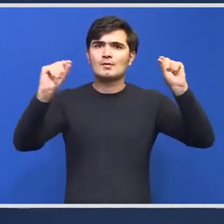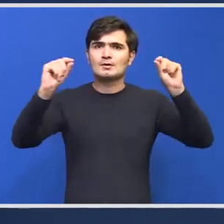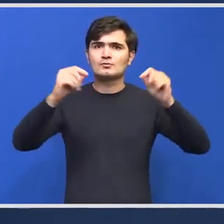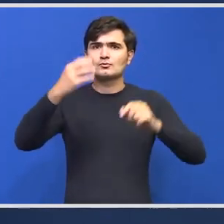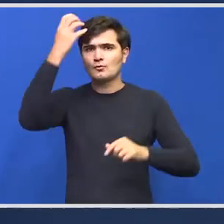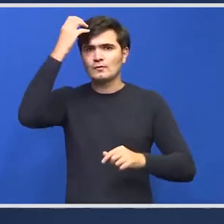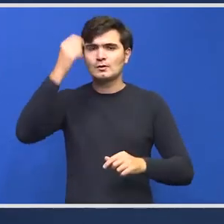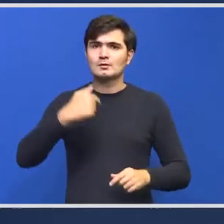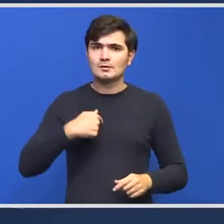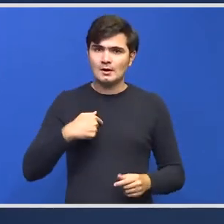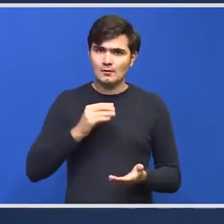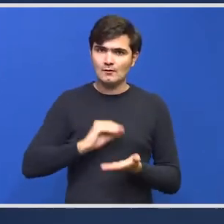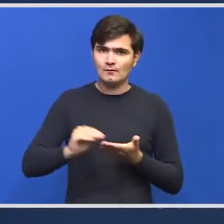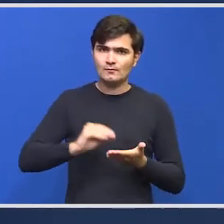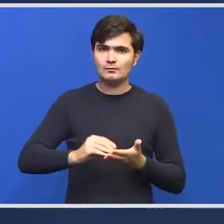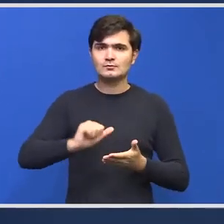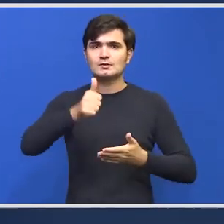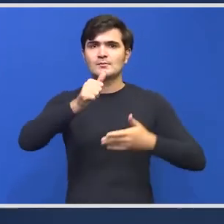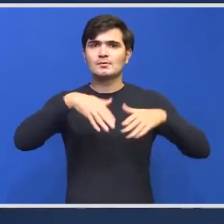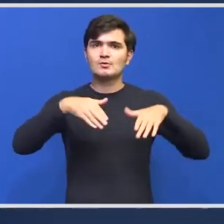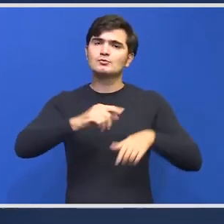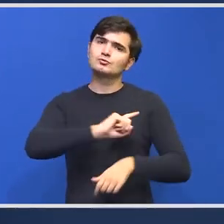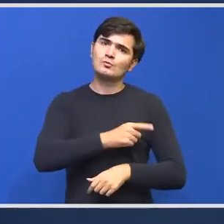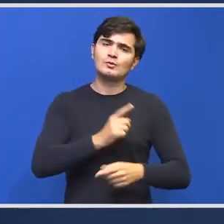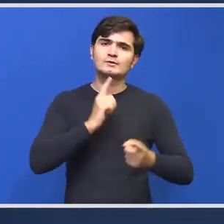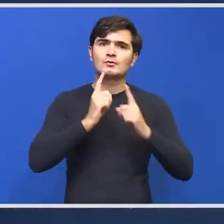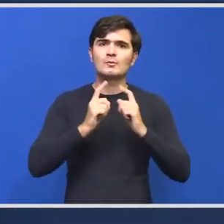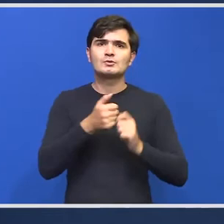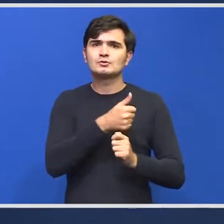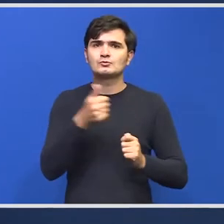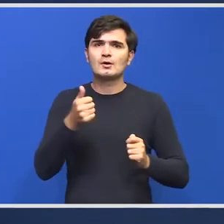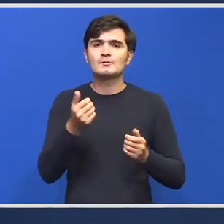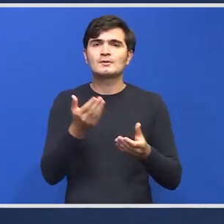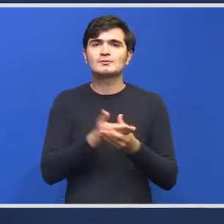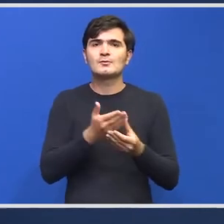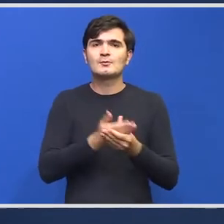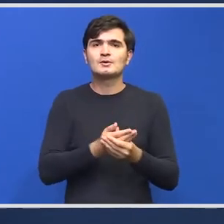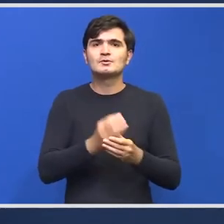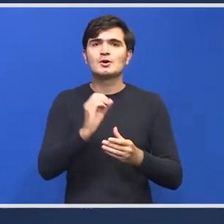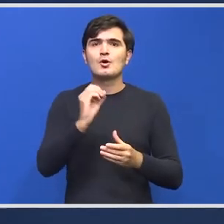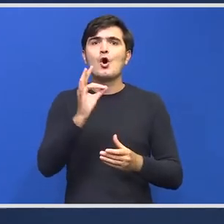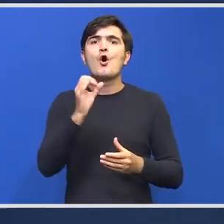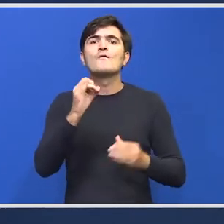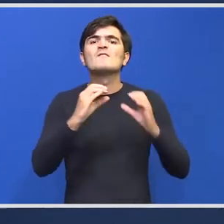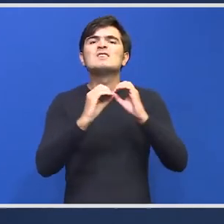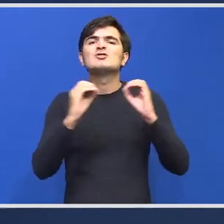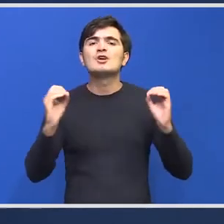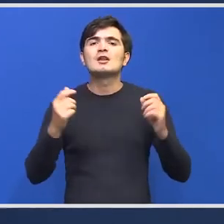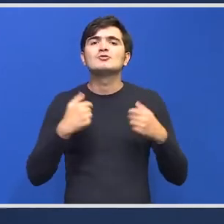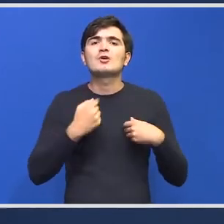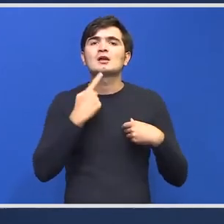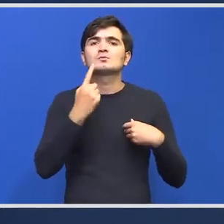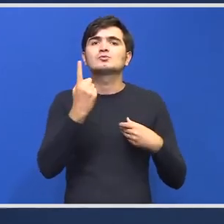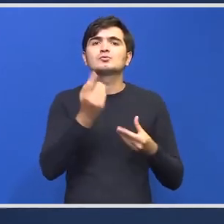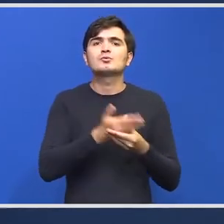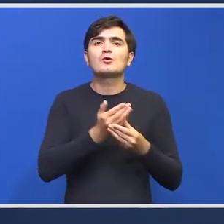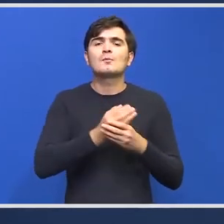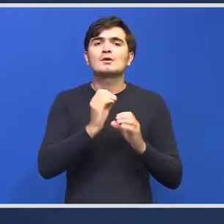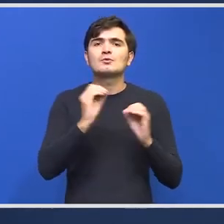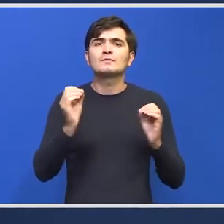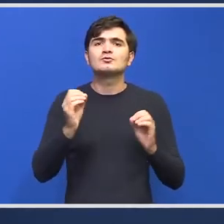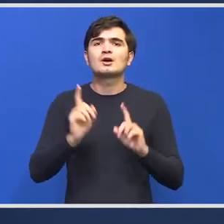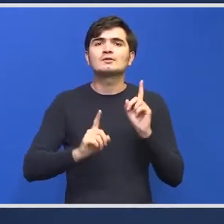Eu, din funcție de premier, pot să comentez doar pe documente oficiale. Ceea ce înțeleg eu că e documentul oficial este un document care a fost